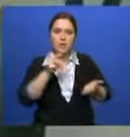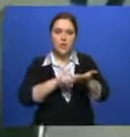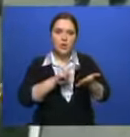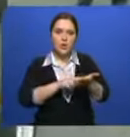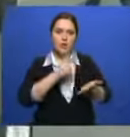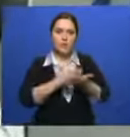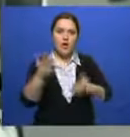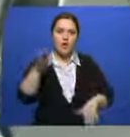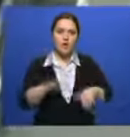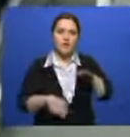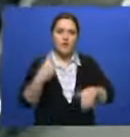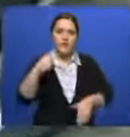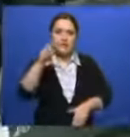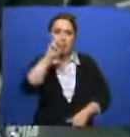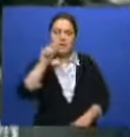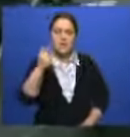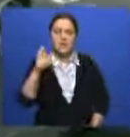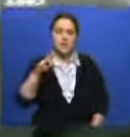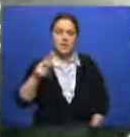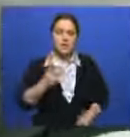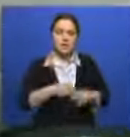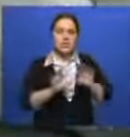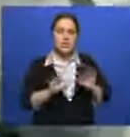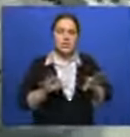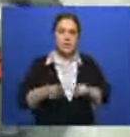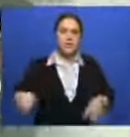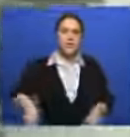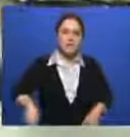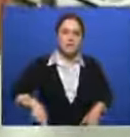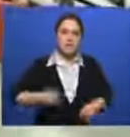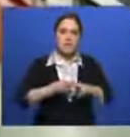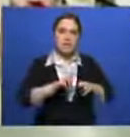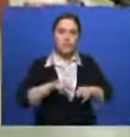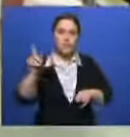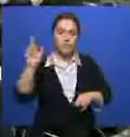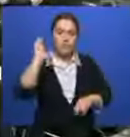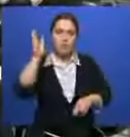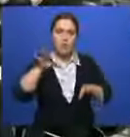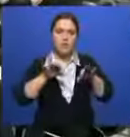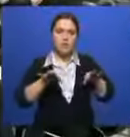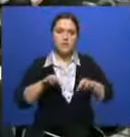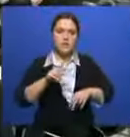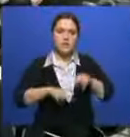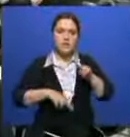определяется его весом – 20 долларов за килограмм. По словам директора компании, это будущее автомобилестроения.